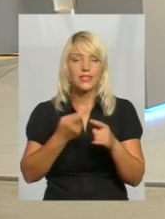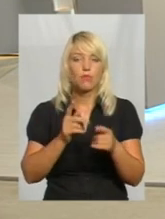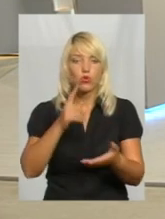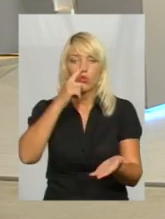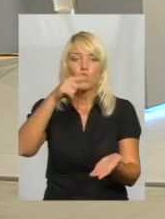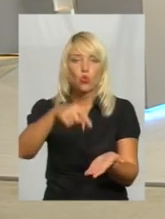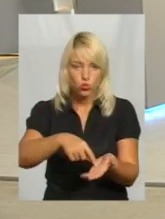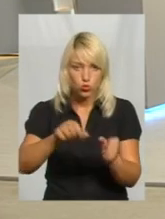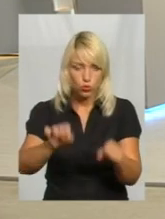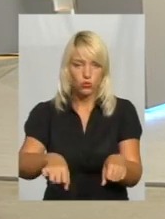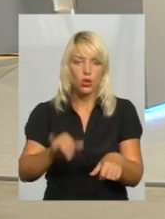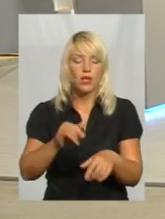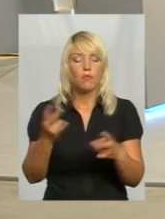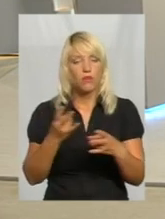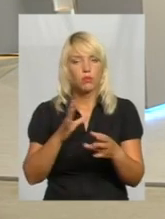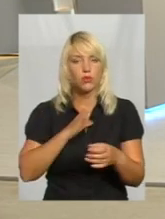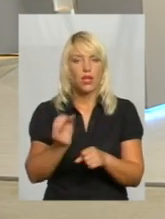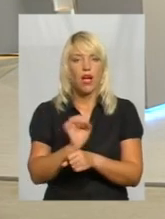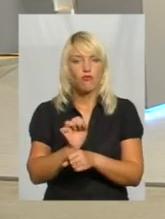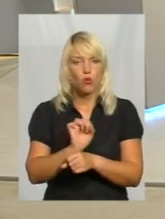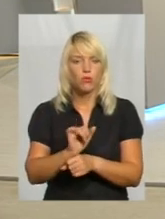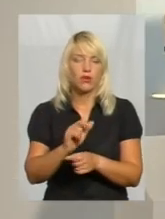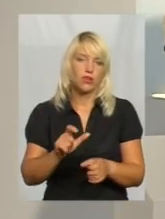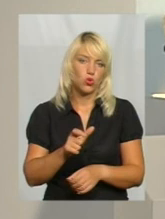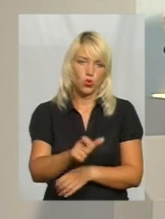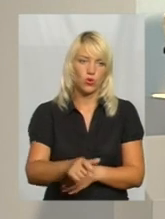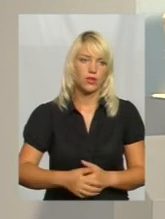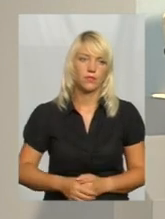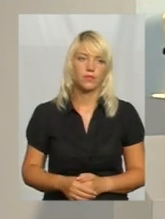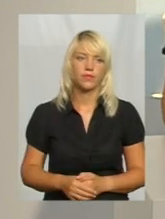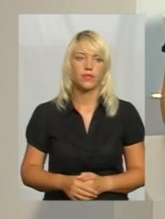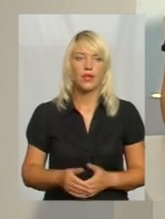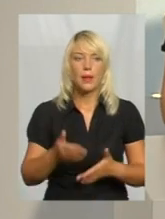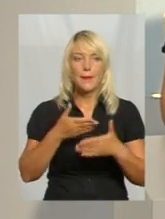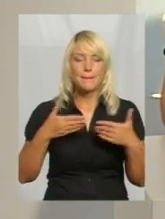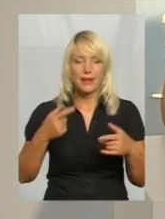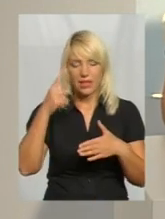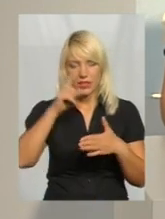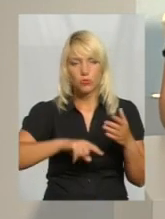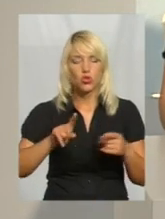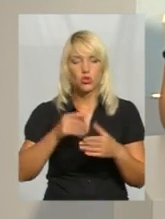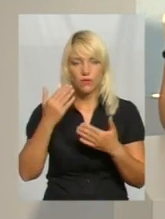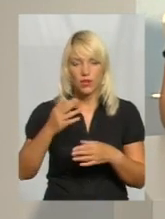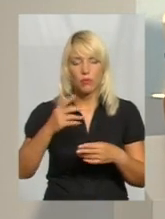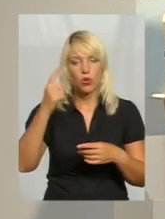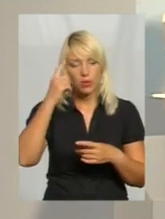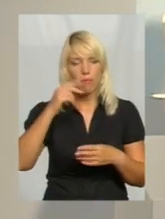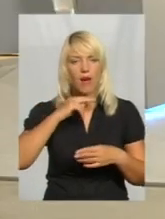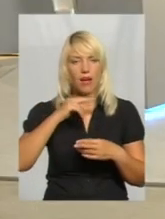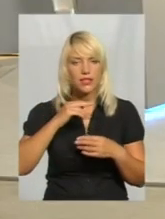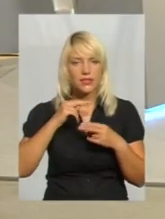ще нагадаю, що повинен бути автомобіль і дороги. Пане Яковану, ми надіємося, що ви подбаєте про